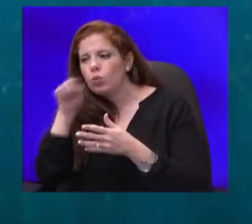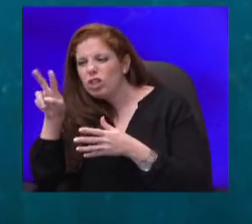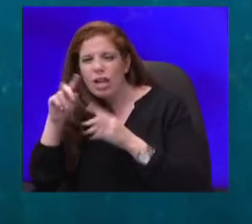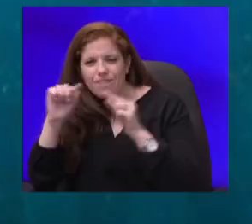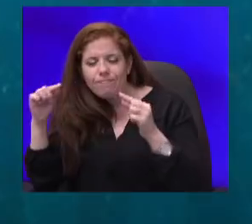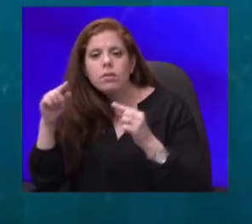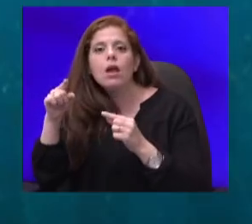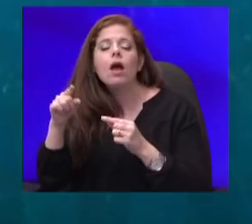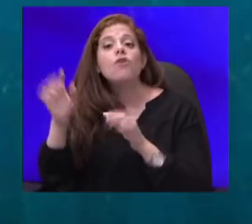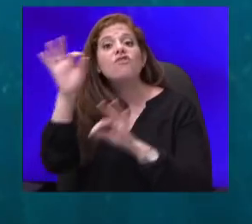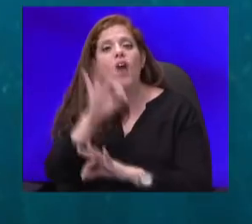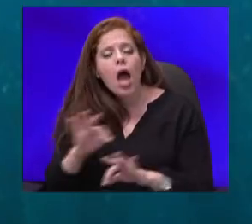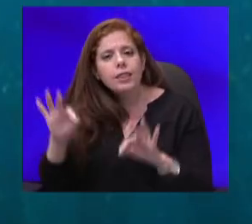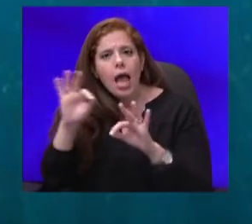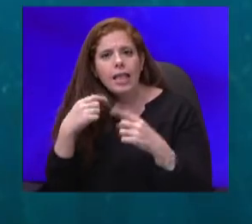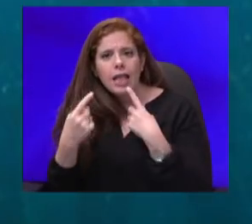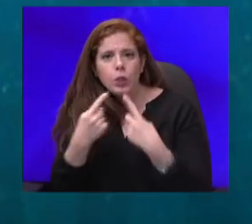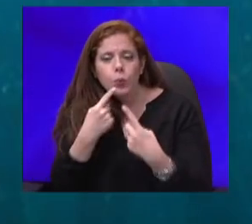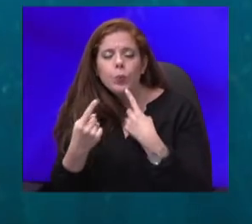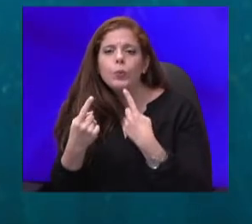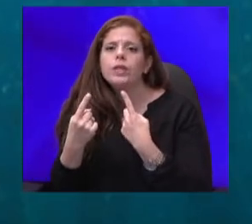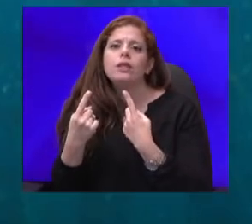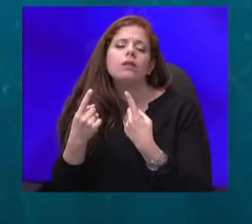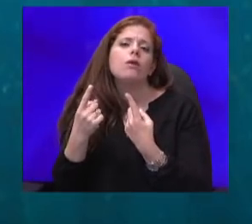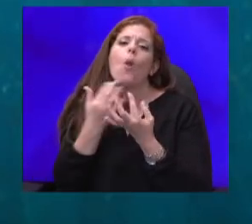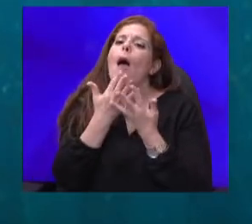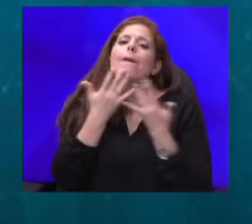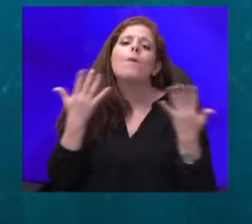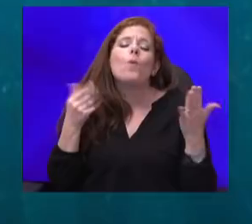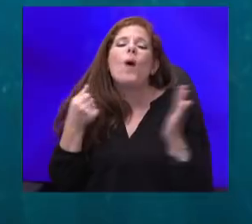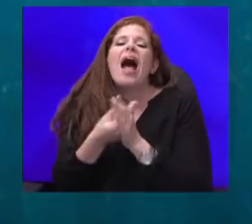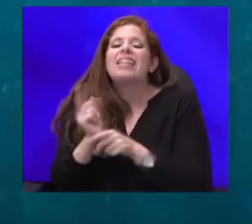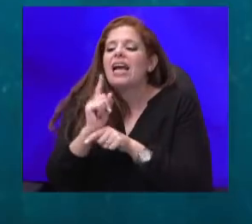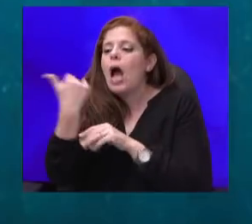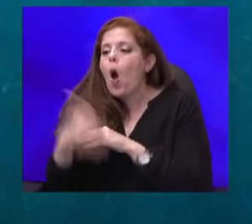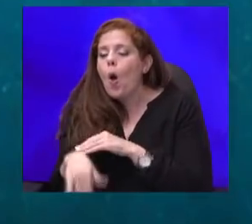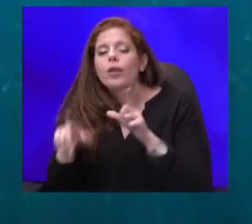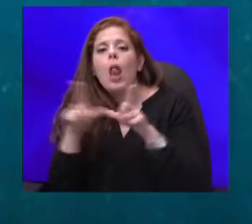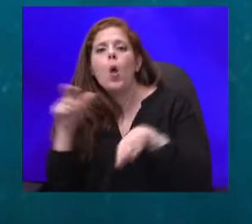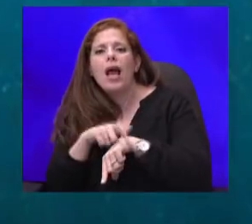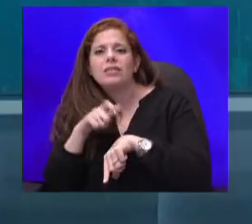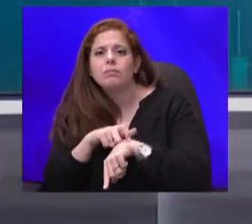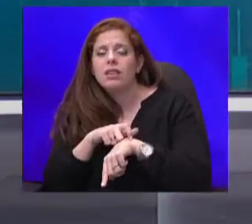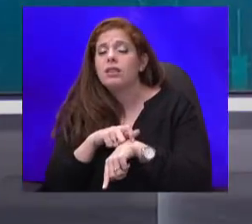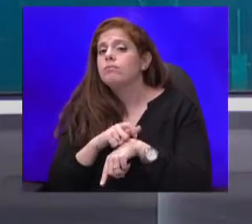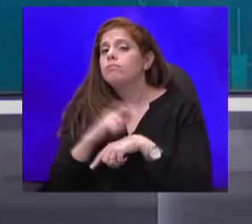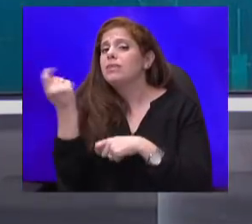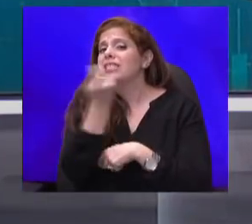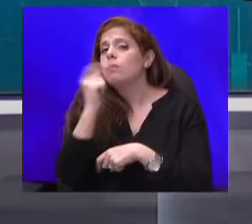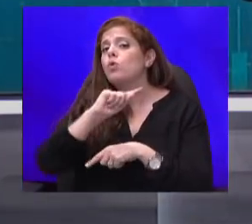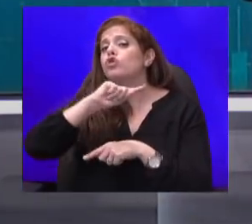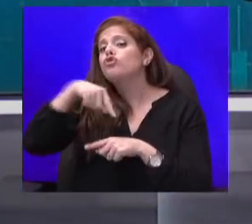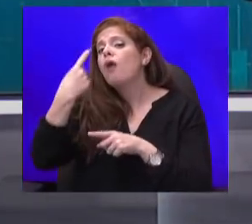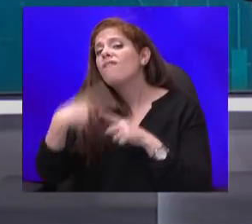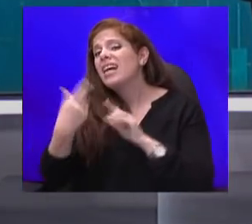הדיון לא הייתה ברורה ממש עד הרגע האחרון. לוח הזמנים מופץ לעשרים בערך שעה וחצי לפני הדיון. חשבו שהם ידברו